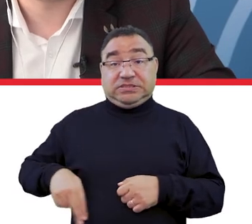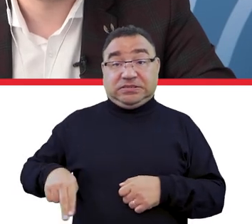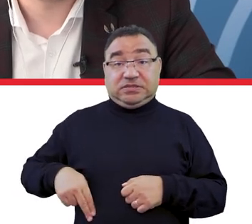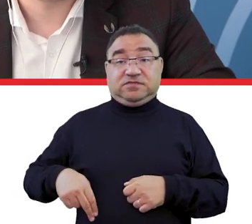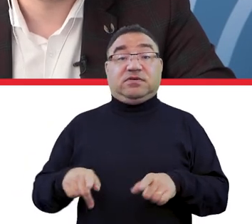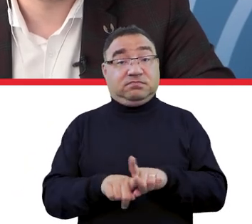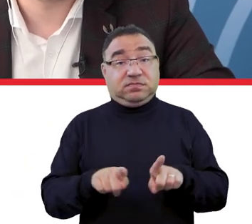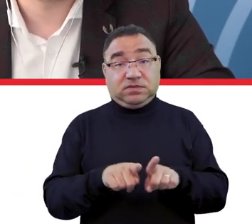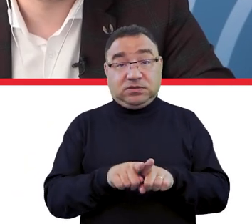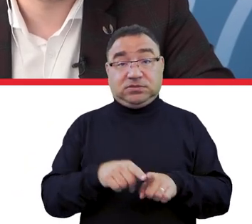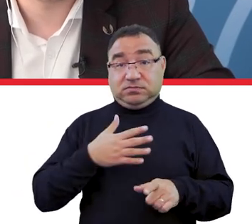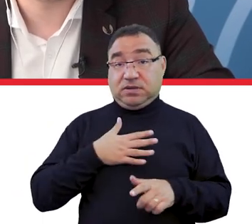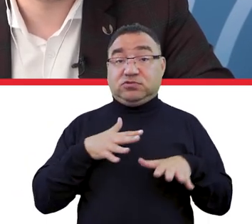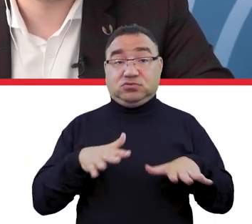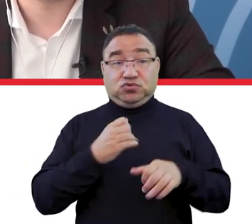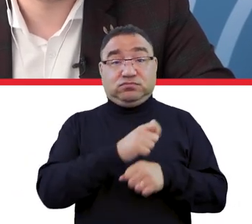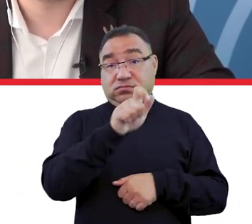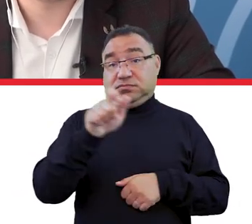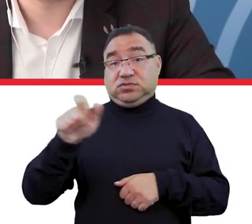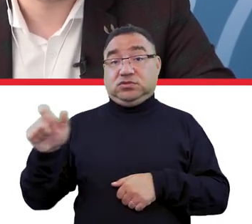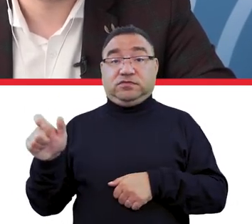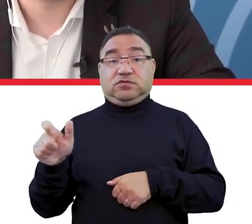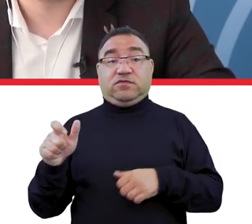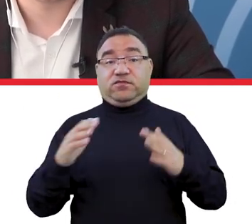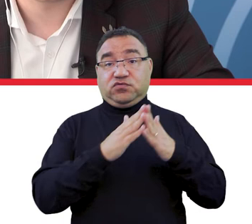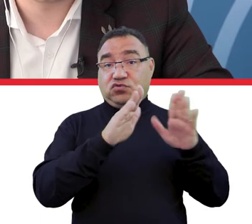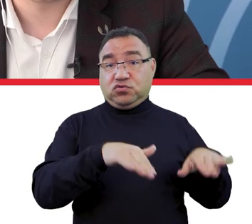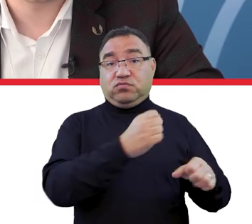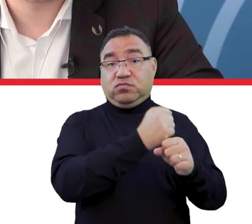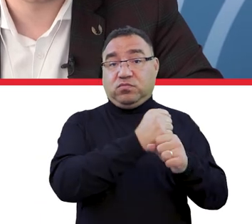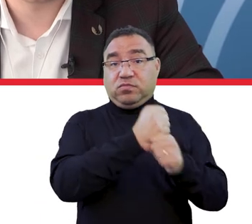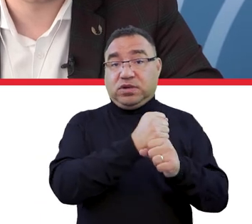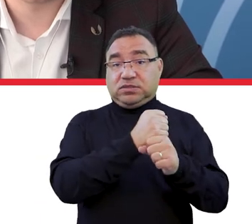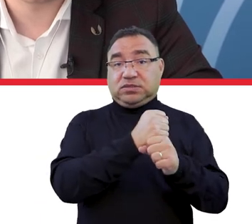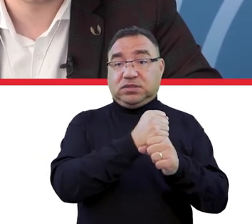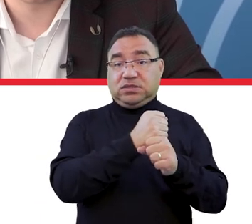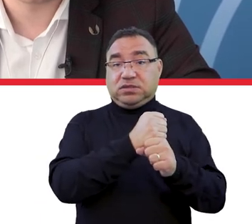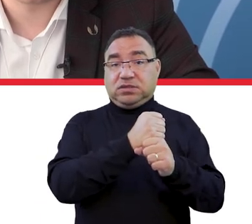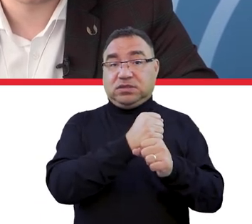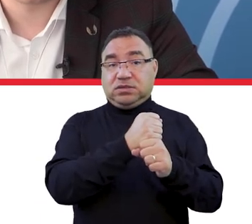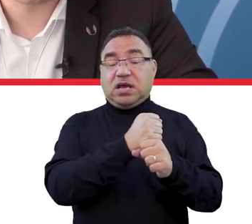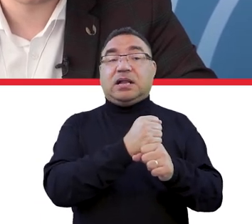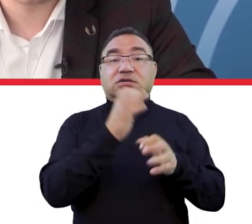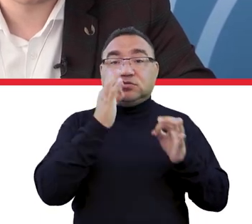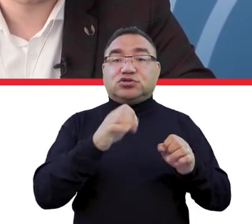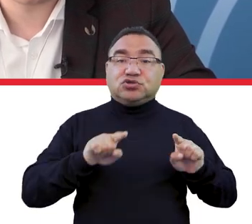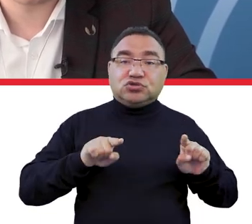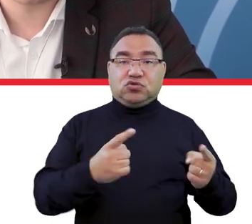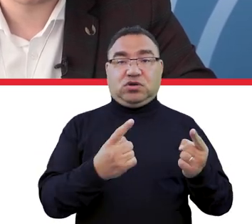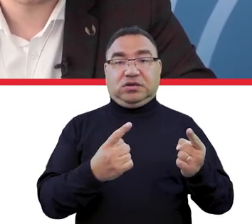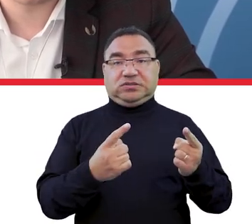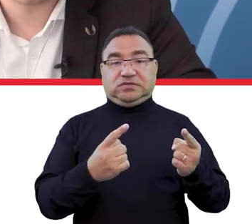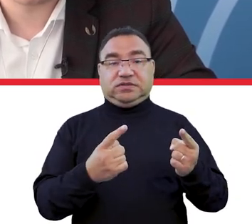też mamy wielu naszych pracowników, którzy w sposób zdalny pracują, ale tak ta praca musi być